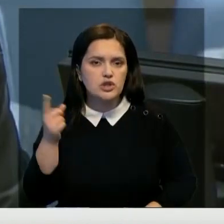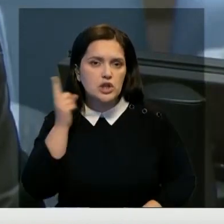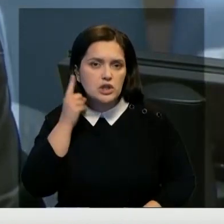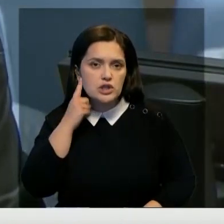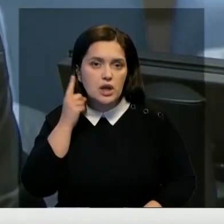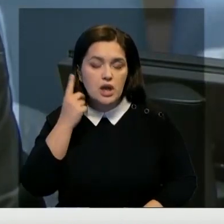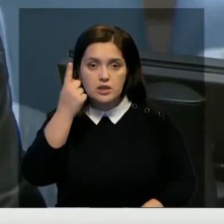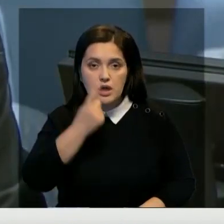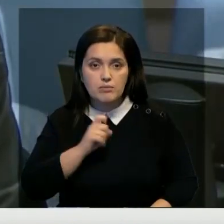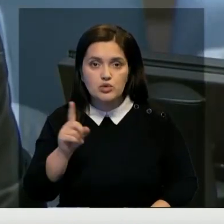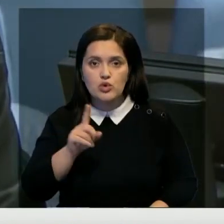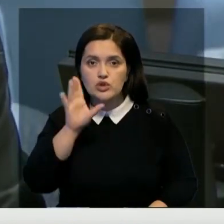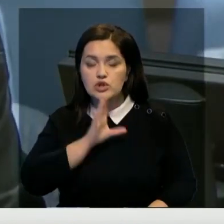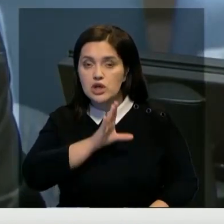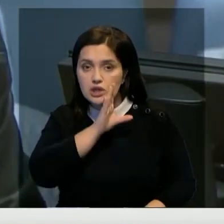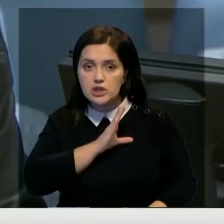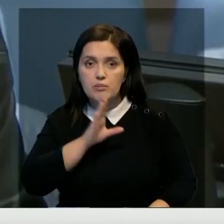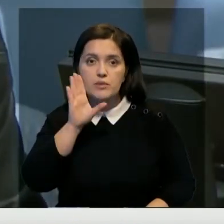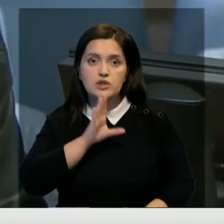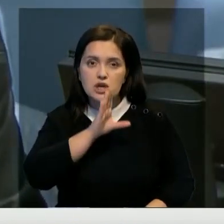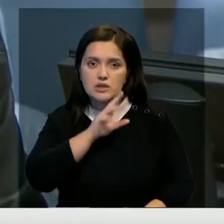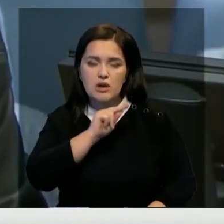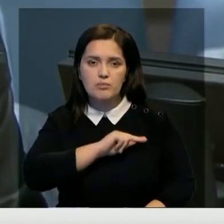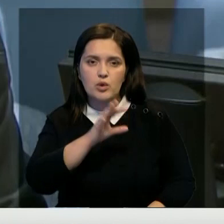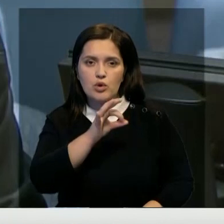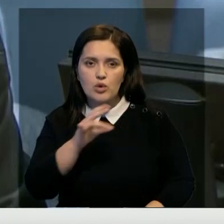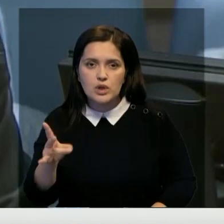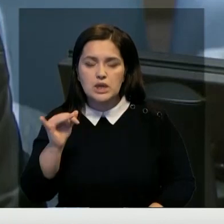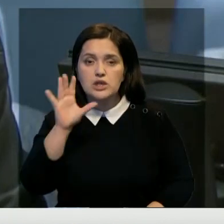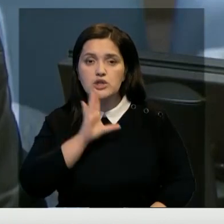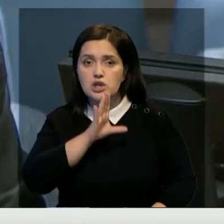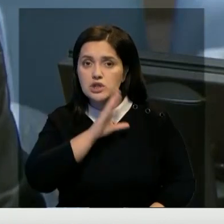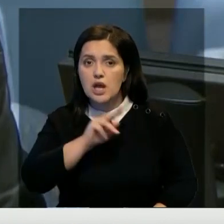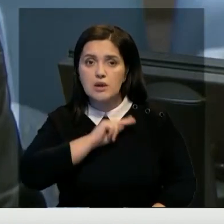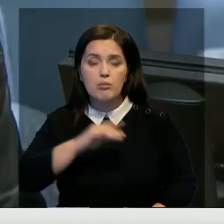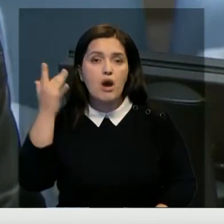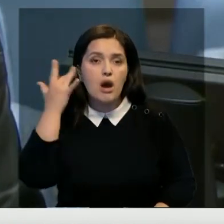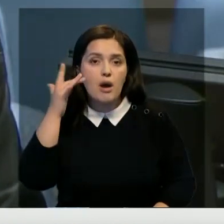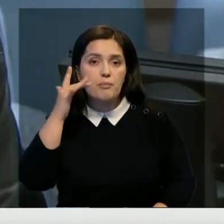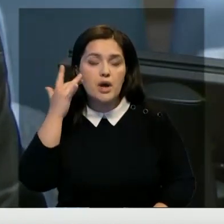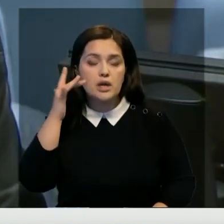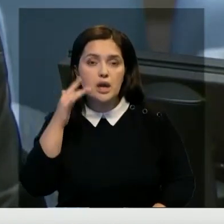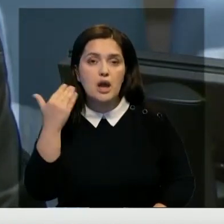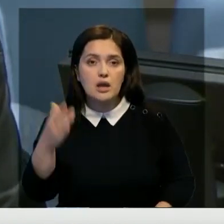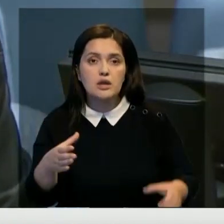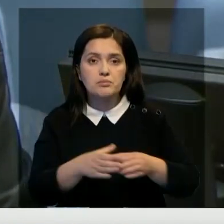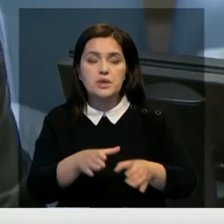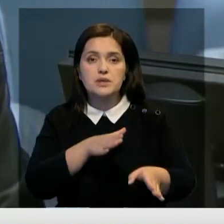о том, что некоторым женщинам, в том числе женщинам-сотрудникам ООН и женщинам-сотрудникам американских партнеров-исполнителей,